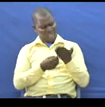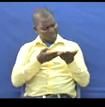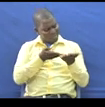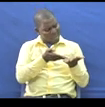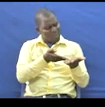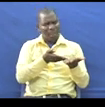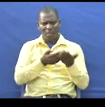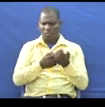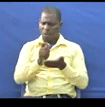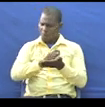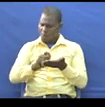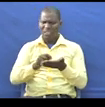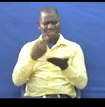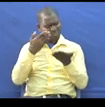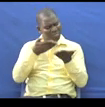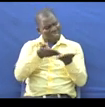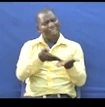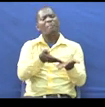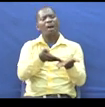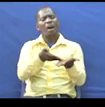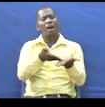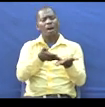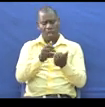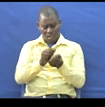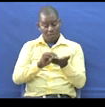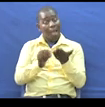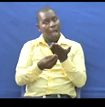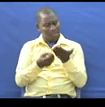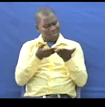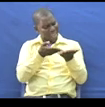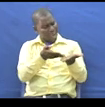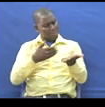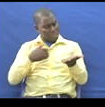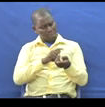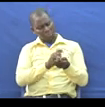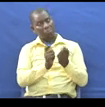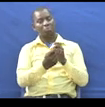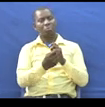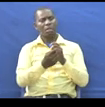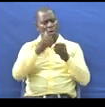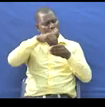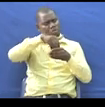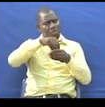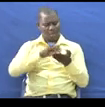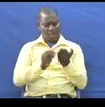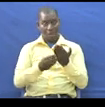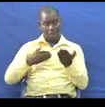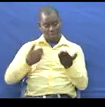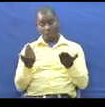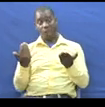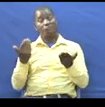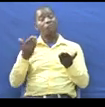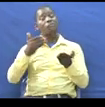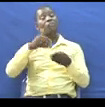Mwandishi Alimanish Anini Kuna Kitu Gani Hasa Mbaka Takiwa Nikitafsili Kuna Ujumbe Gani Mbaka Takiwa Ufikie